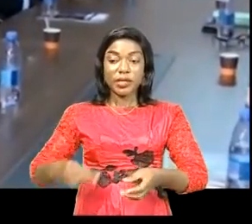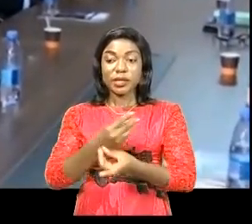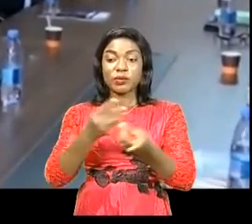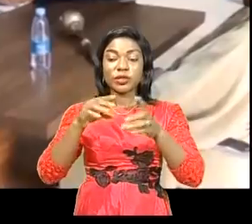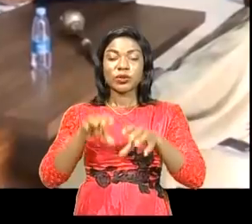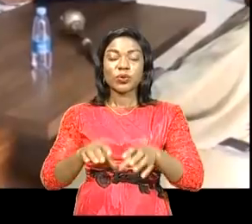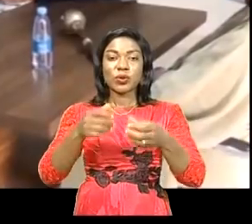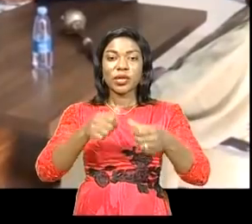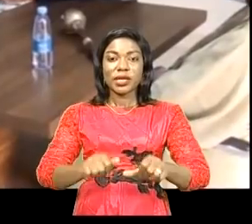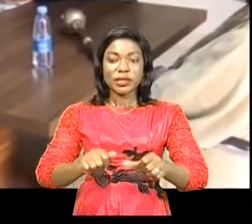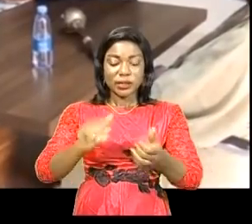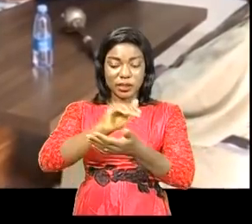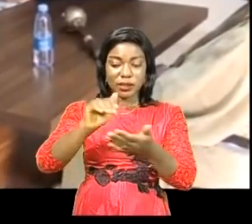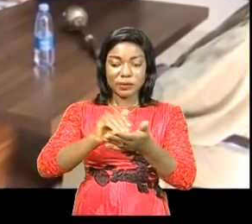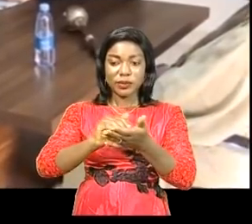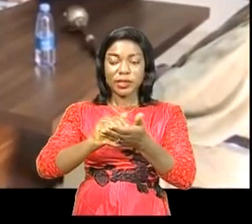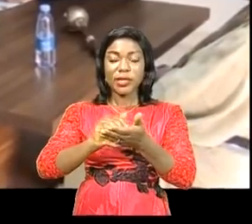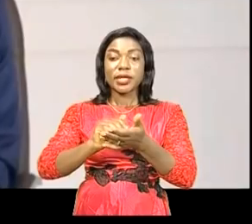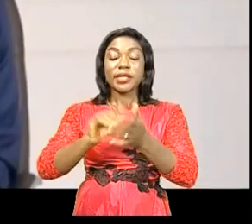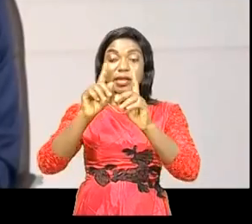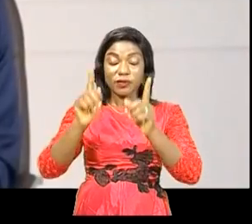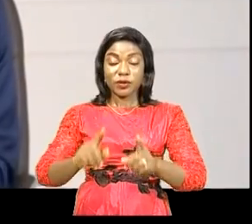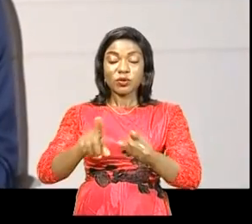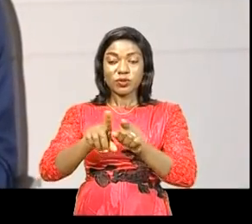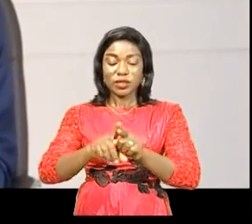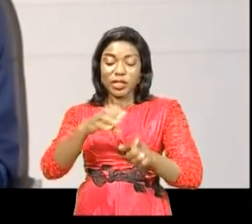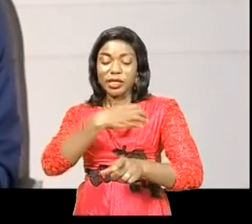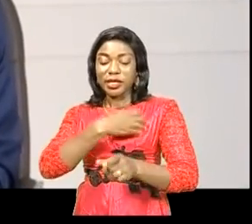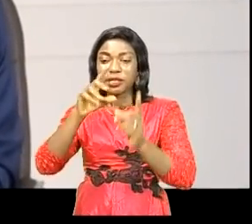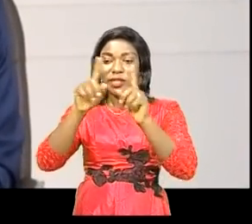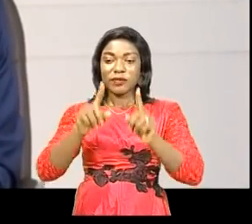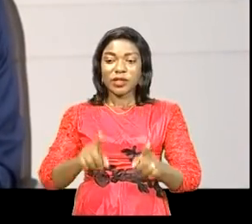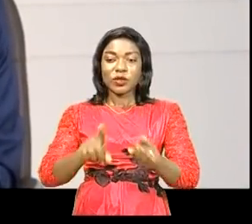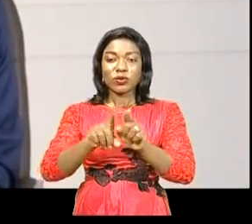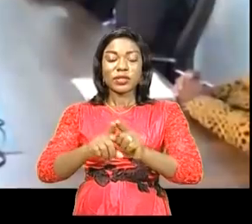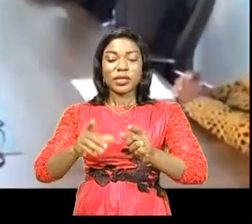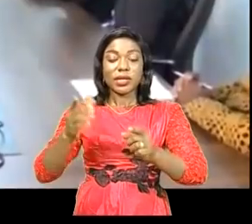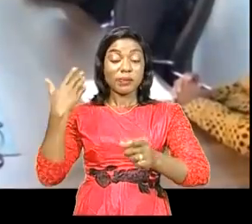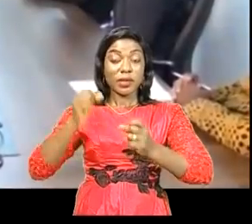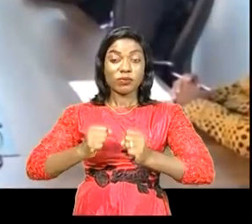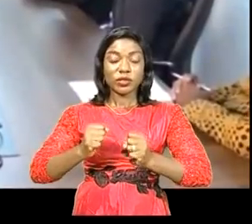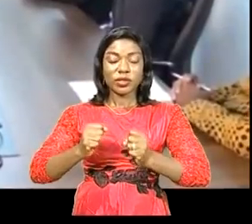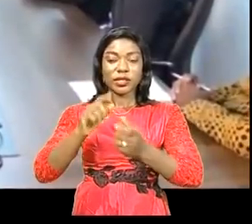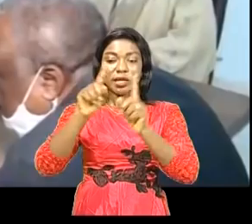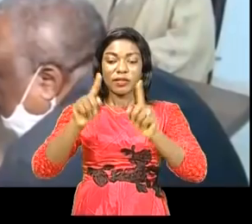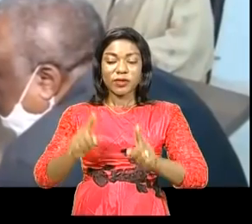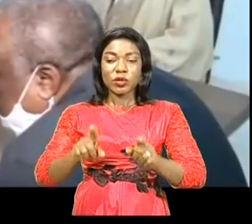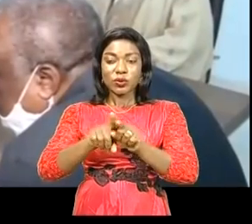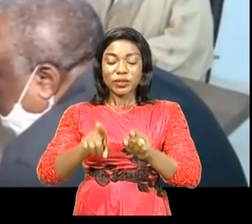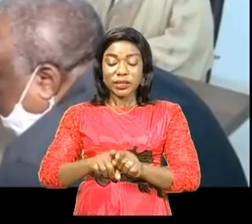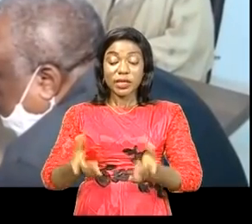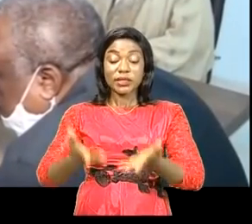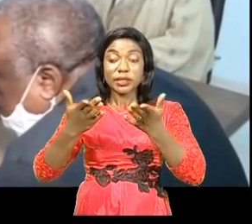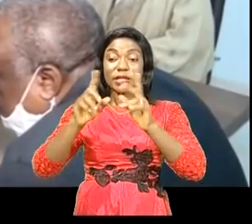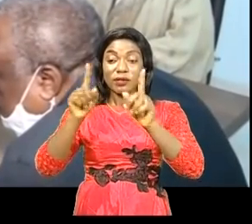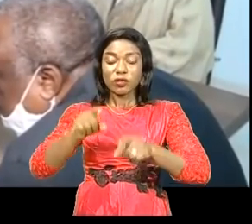reste le ventre de l'Afrique, le cœur de l'Afrique, la mère nourrissante de l'Afrique et que la renaissance africaine est